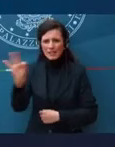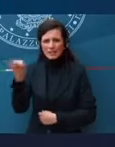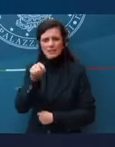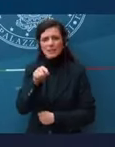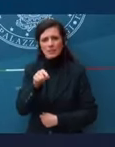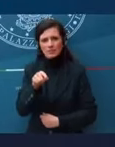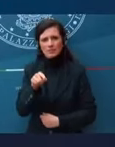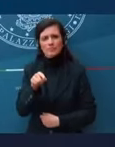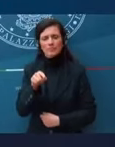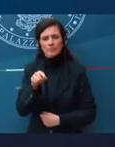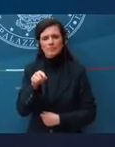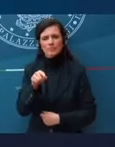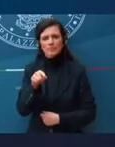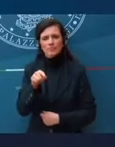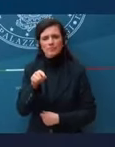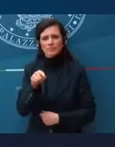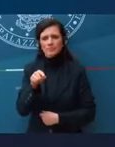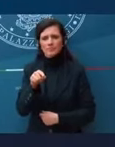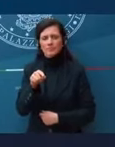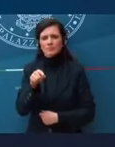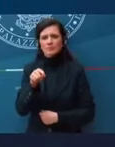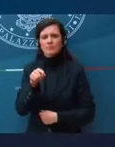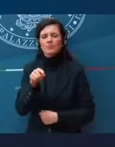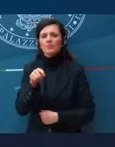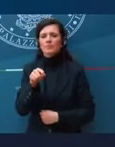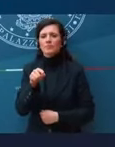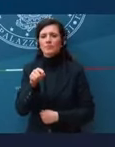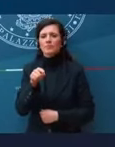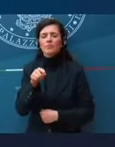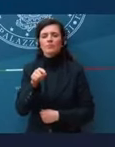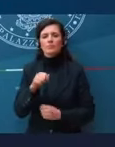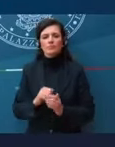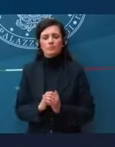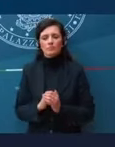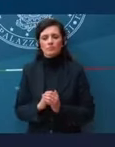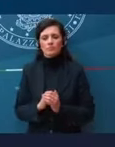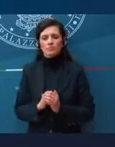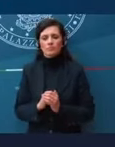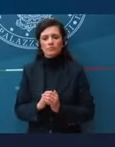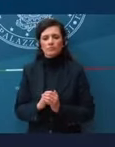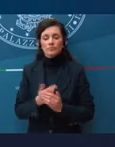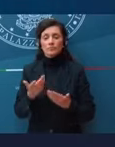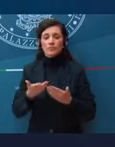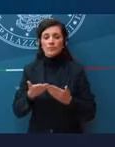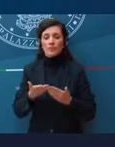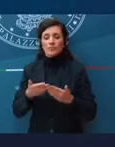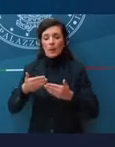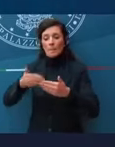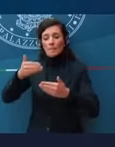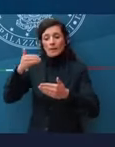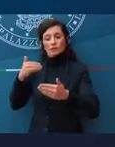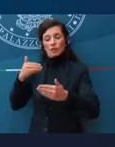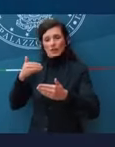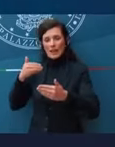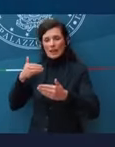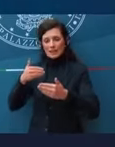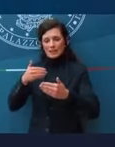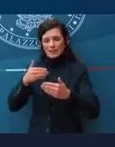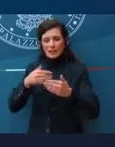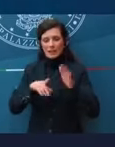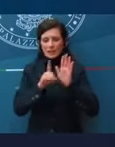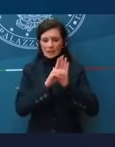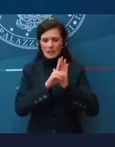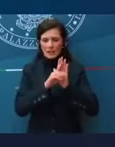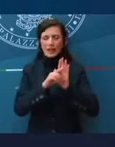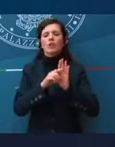l'obiettivo qual è rispetto ai precedenti decreti. Primo, abbandono dei